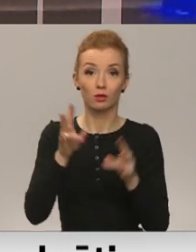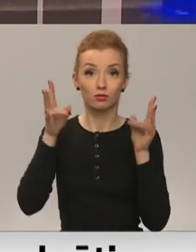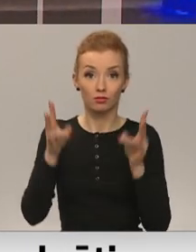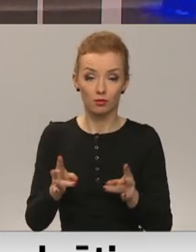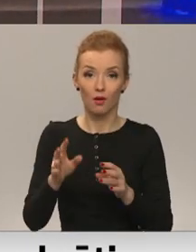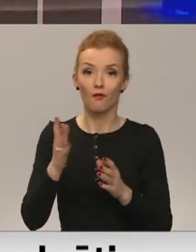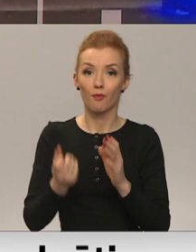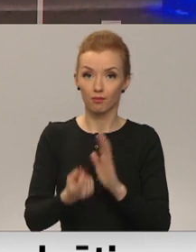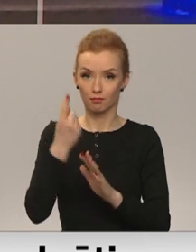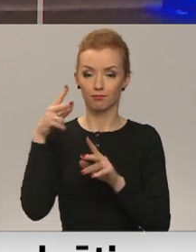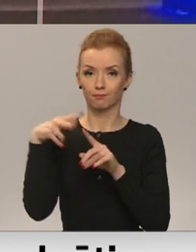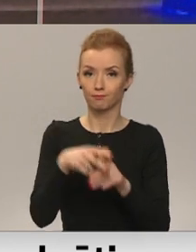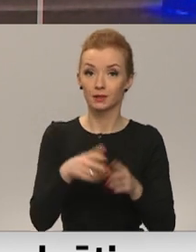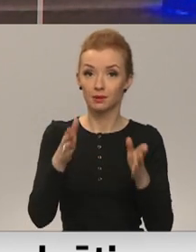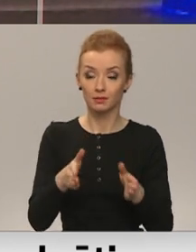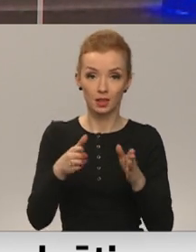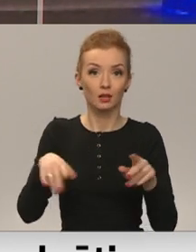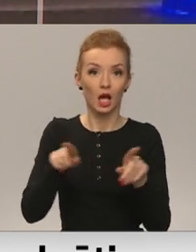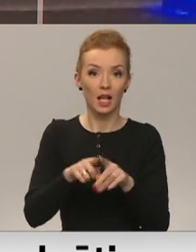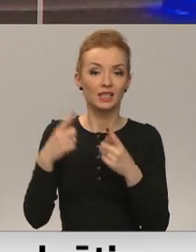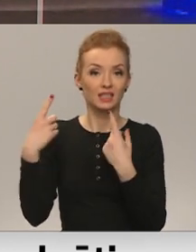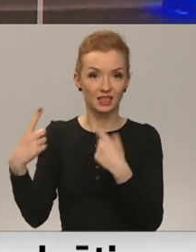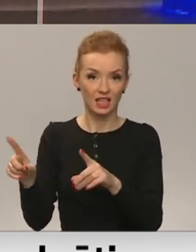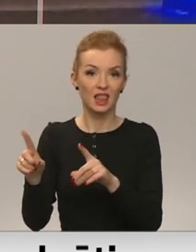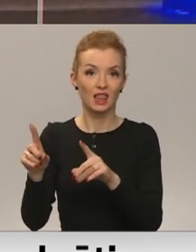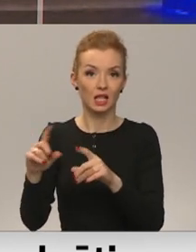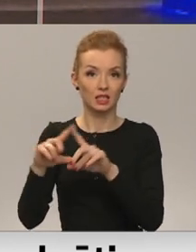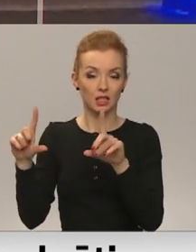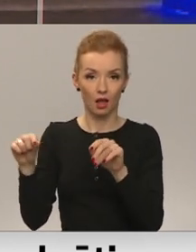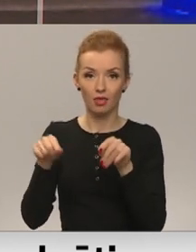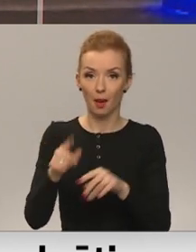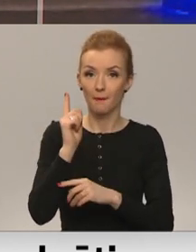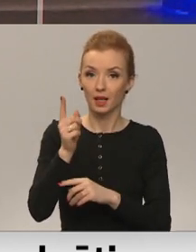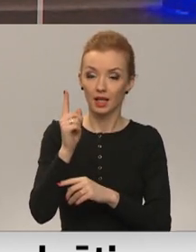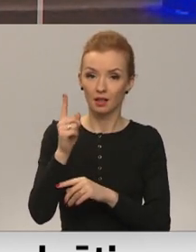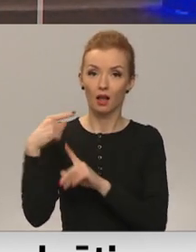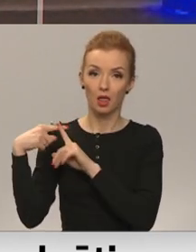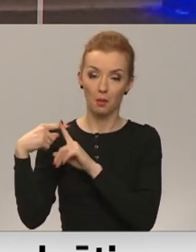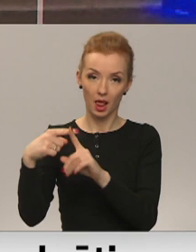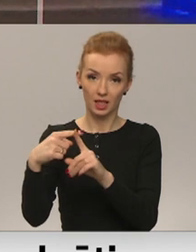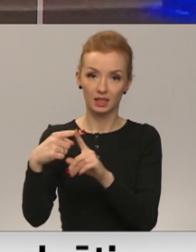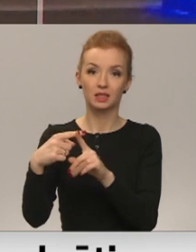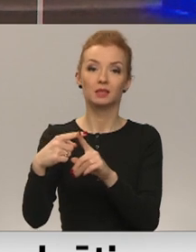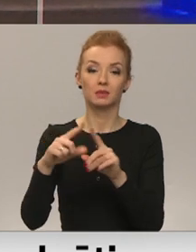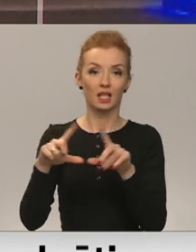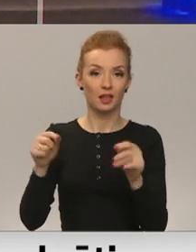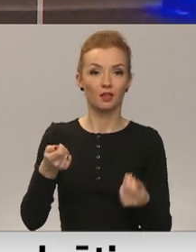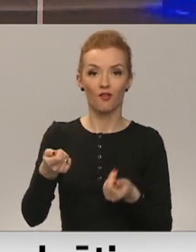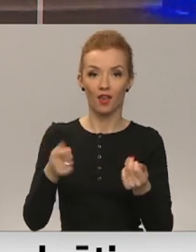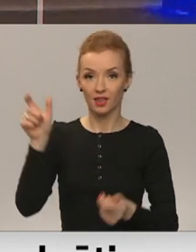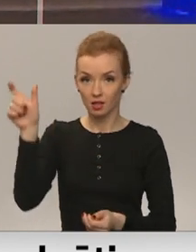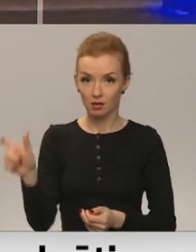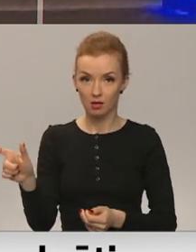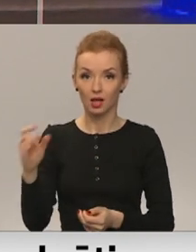pārslogotas varbūt nevienas slimnīcas, bet arī cita kritiskā infrastruktūra. Tā brīdina neatliekamās medicīniskās palīdzības dienesta vadītāja